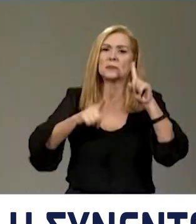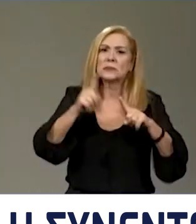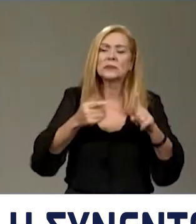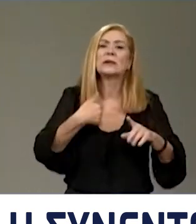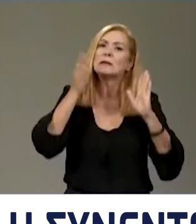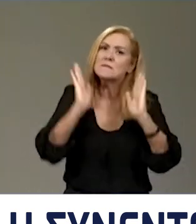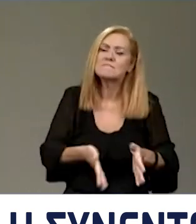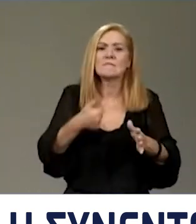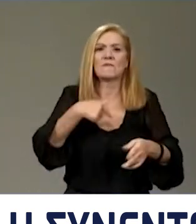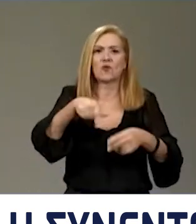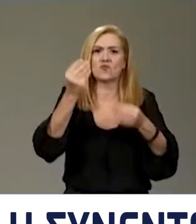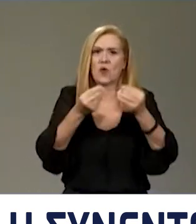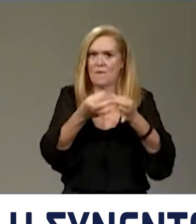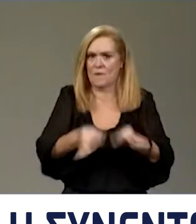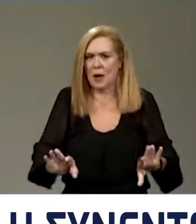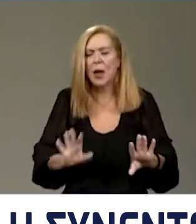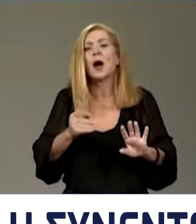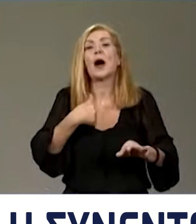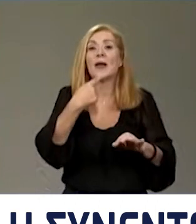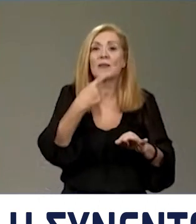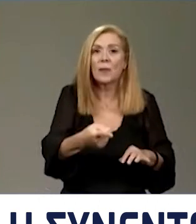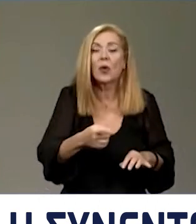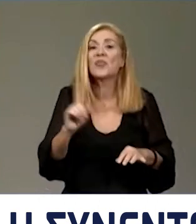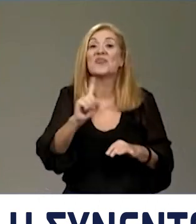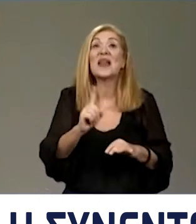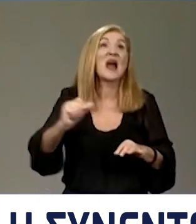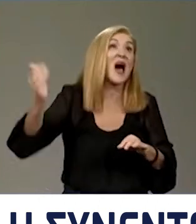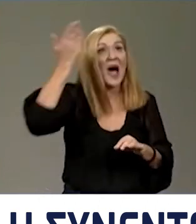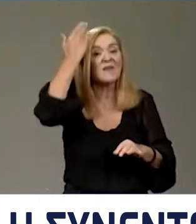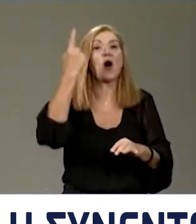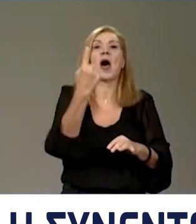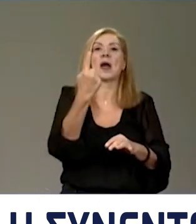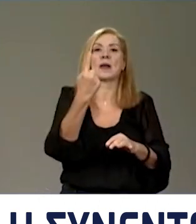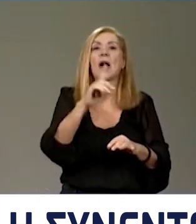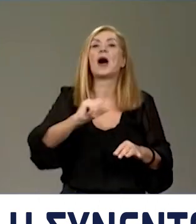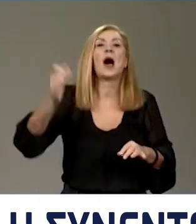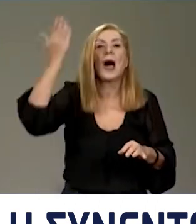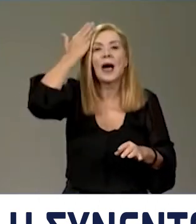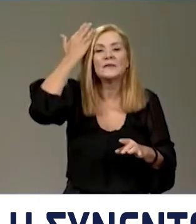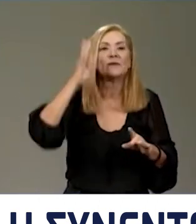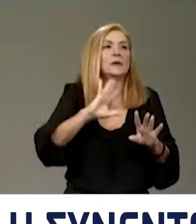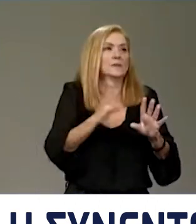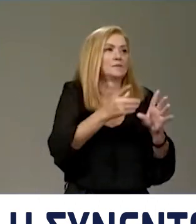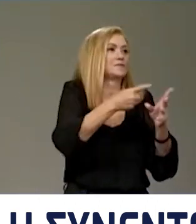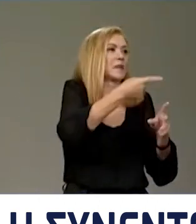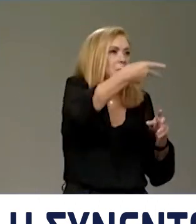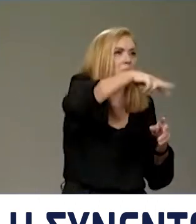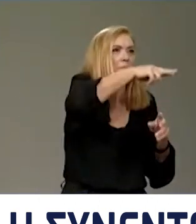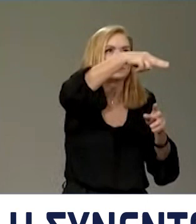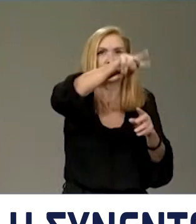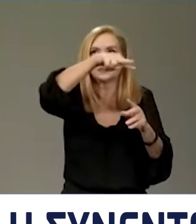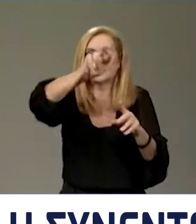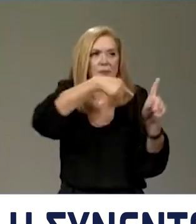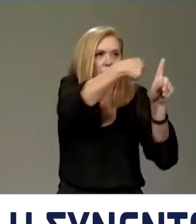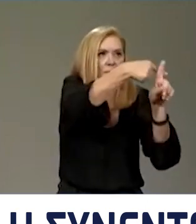αντιμετωπίσει το πόλμα της ακρίβειας. Από όμως μόνο ότι δεν υπάρχει μία ακρίβεια. Η ακρίβεια είναι το άθροισμα επιμέρους πληθωριστικών τάσεων